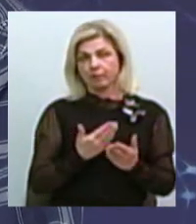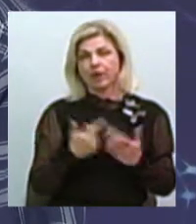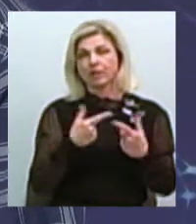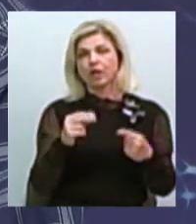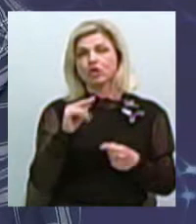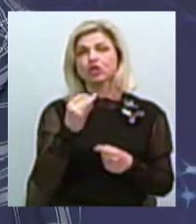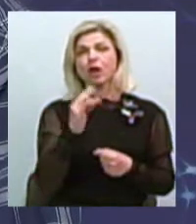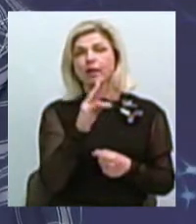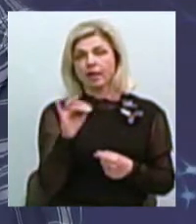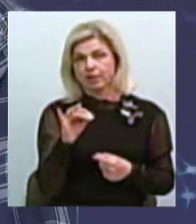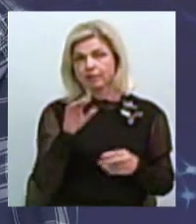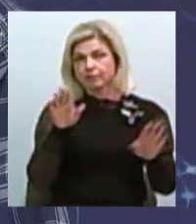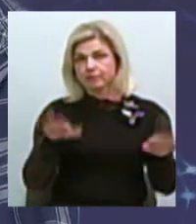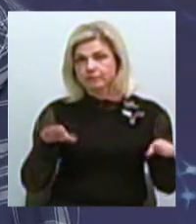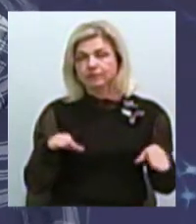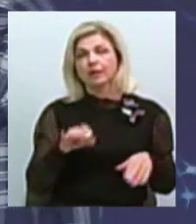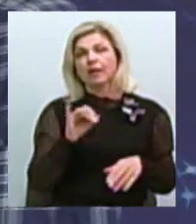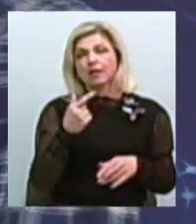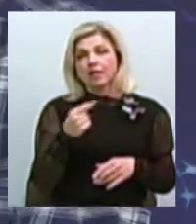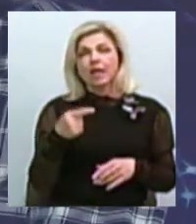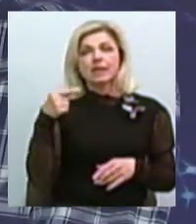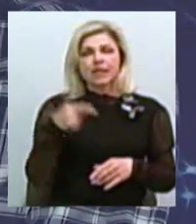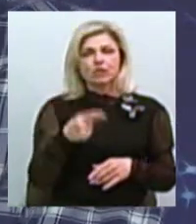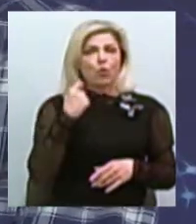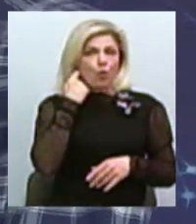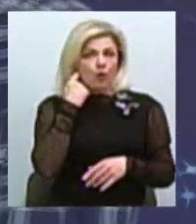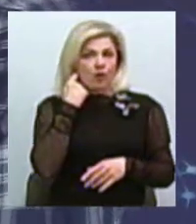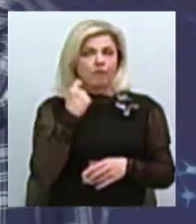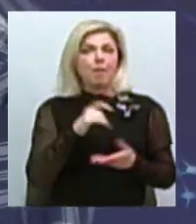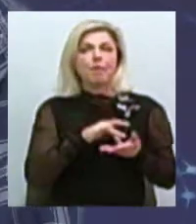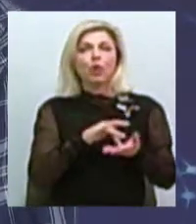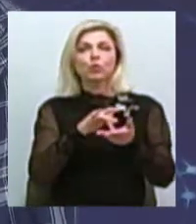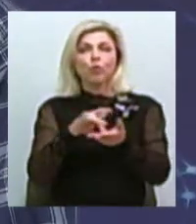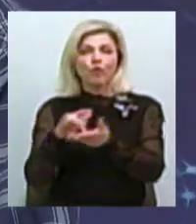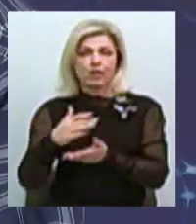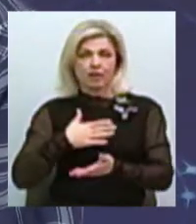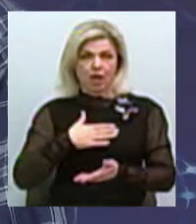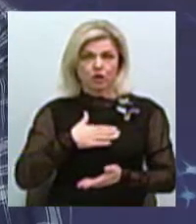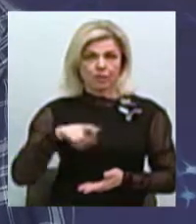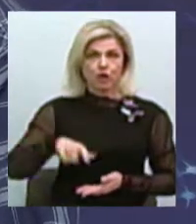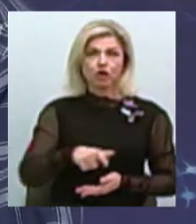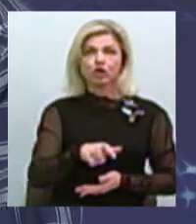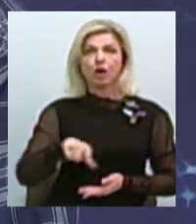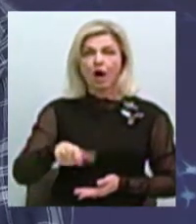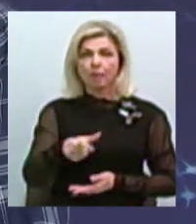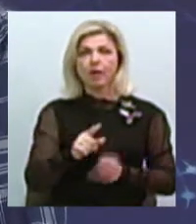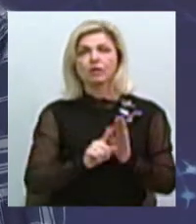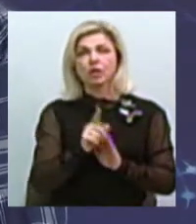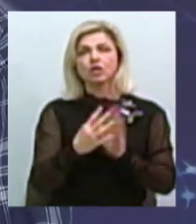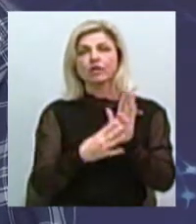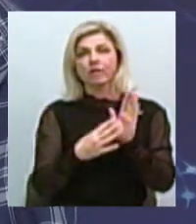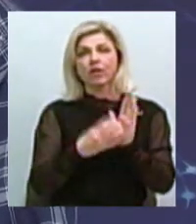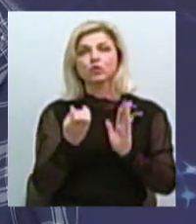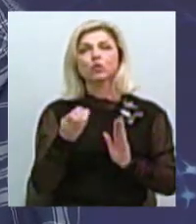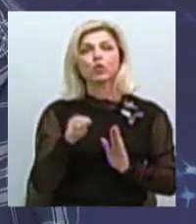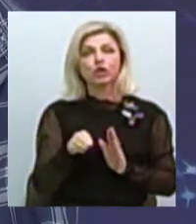дракарів, які вже тисячі років мандрували нашими річками, починаючи з 9-го сторіччя